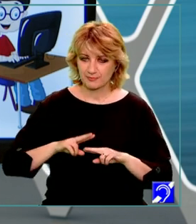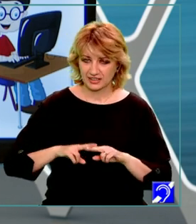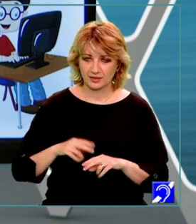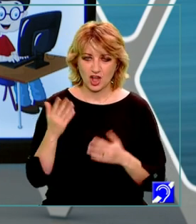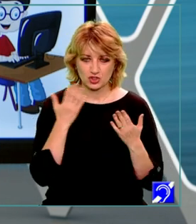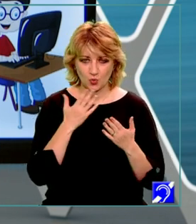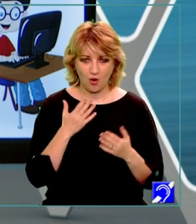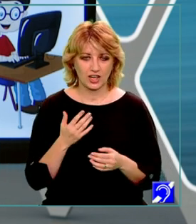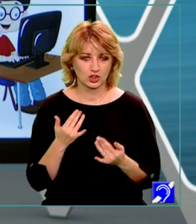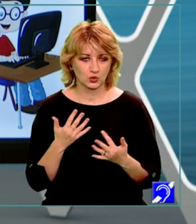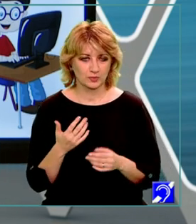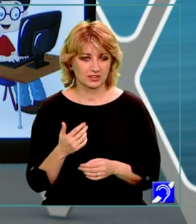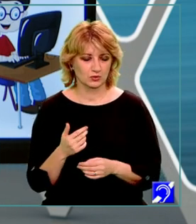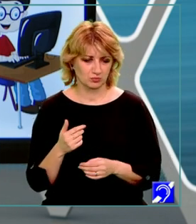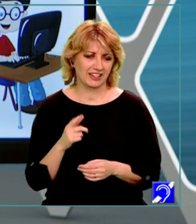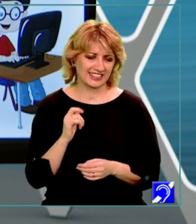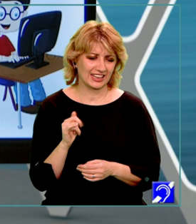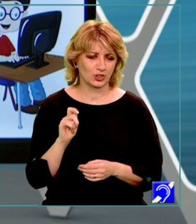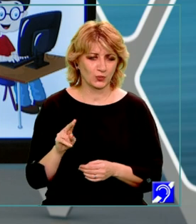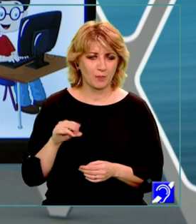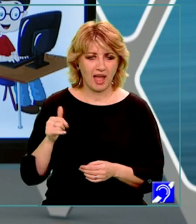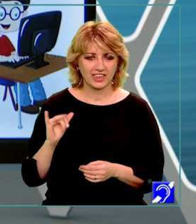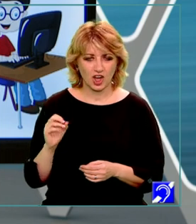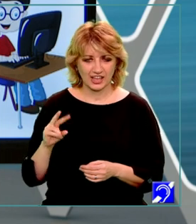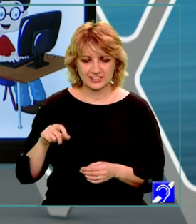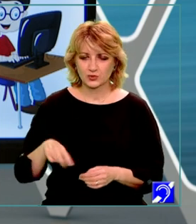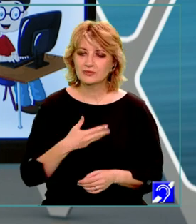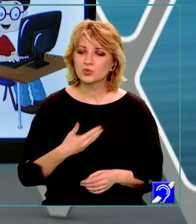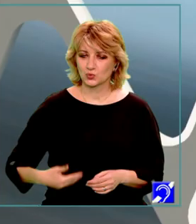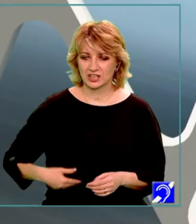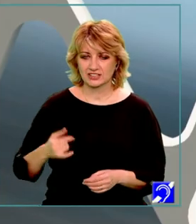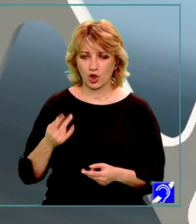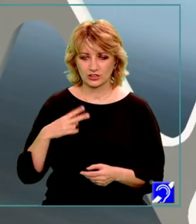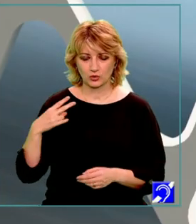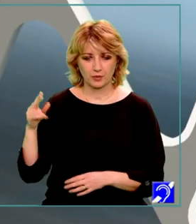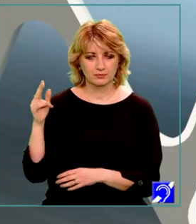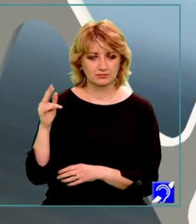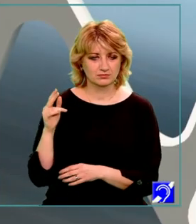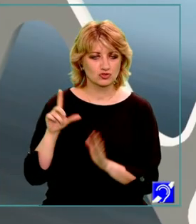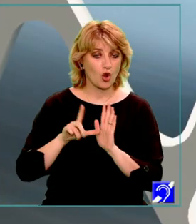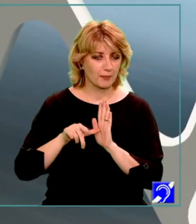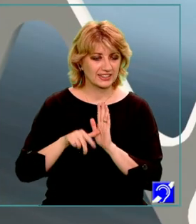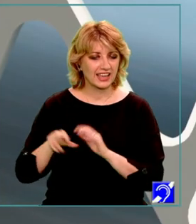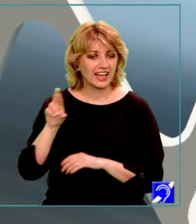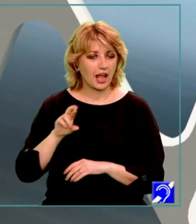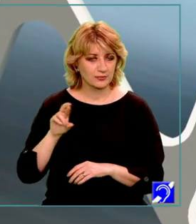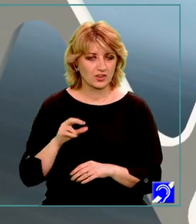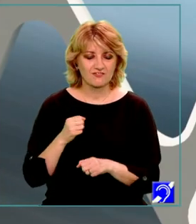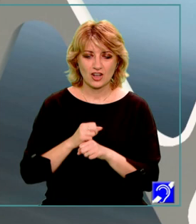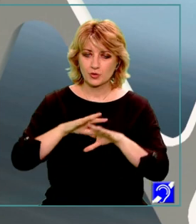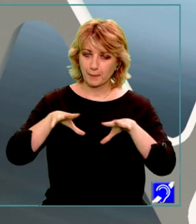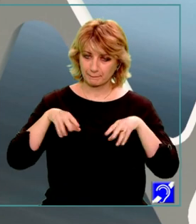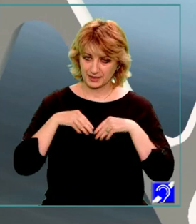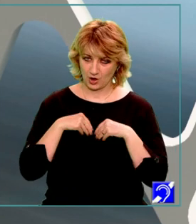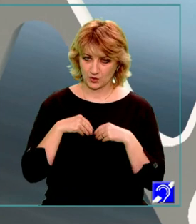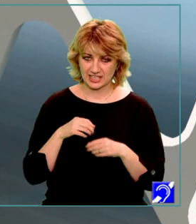școala gimnazială Titu Maiorescu din București și astăzi vom continua cu geometrie recapitulare. Vom face împreună